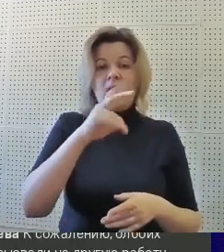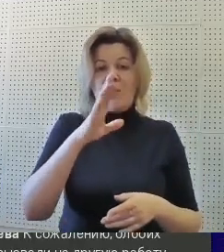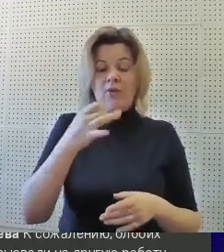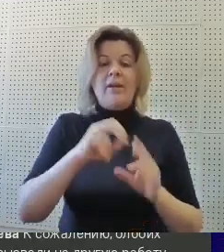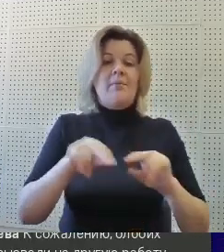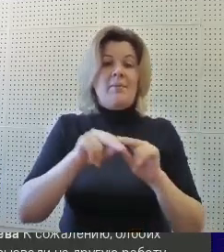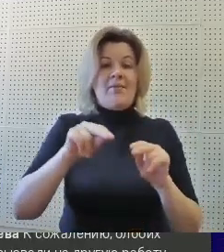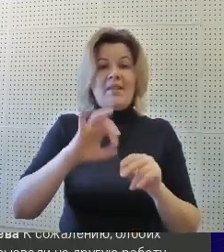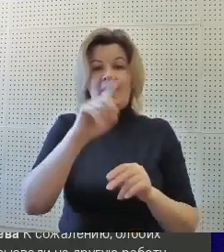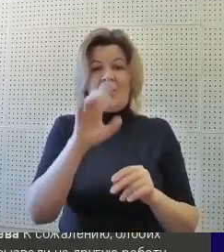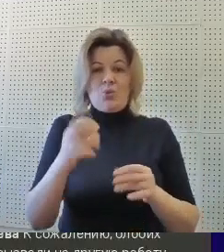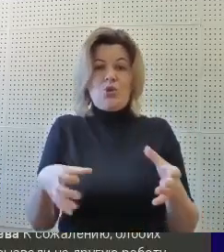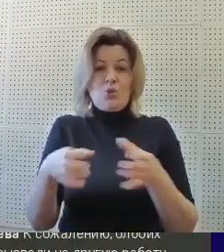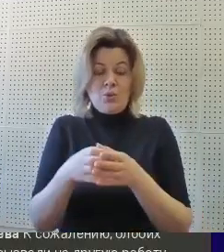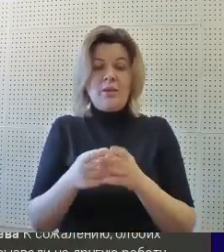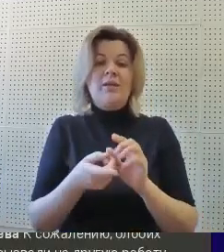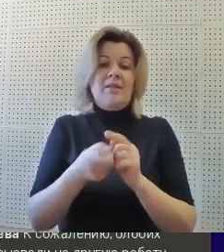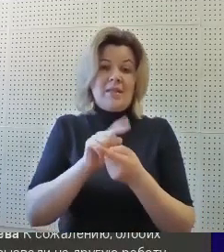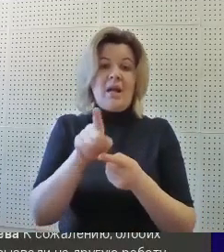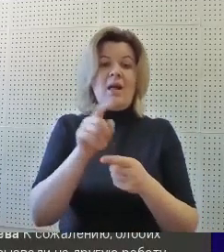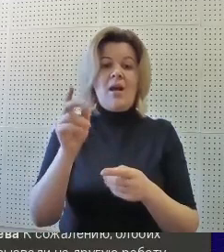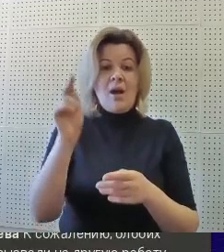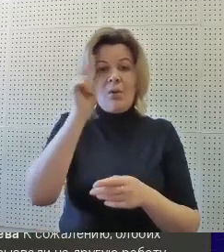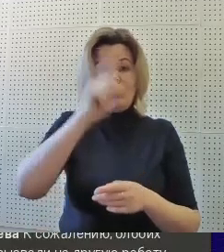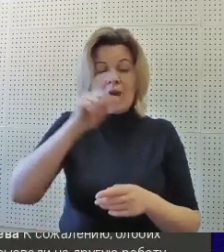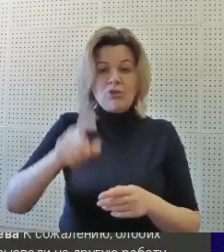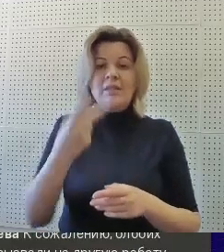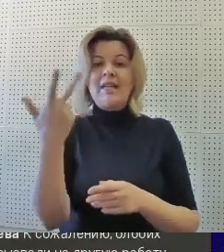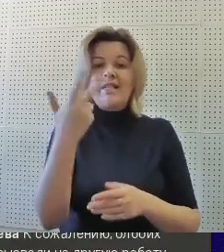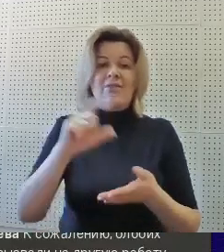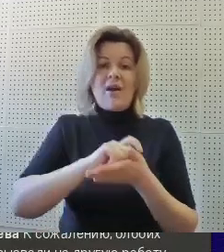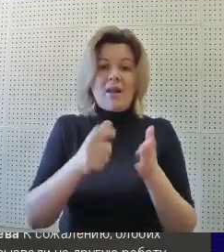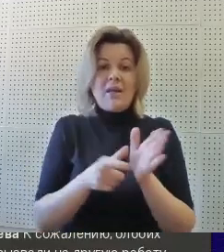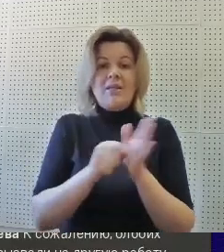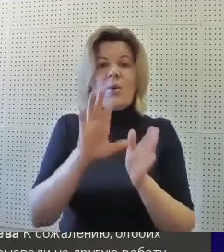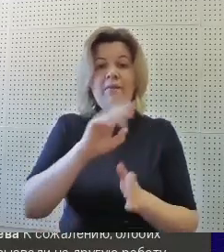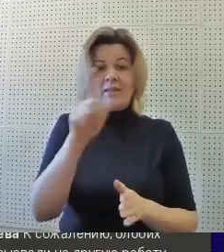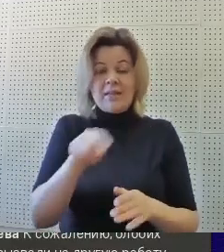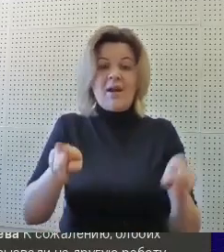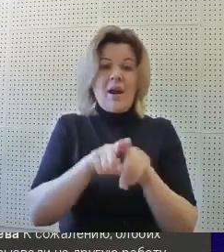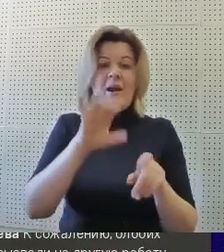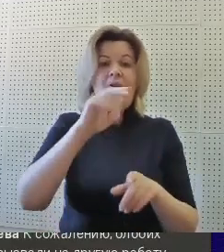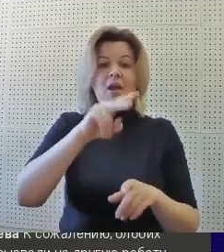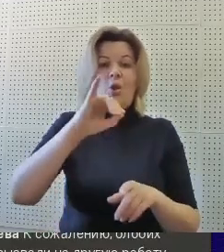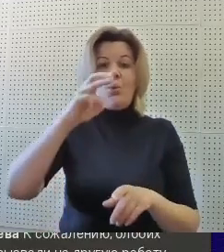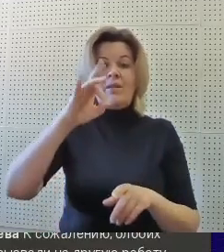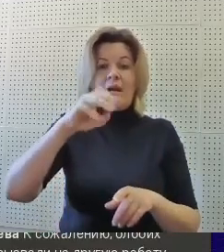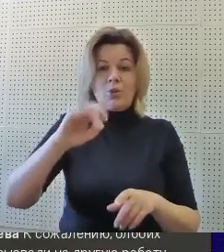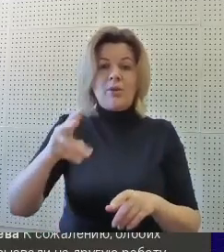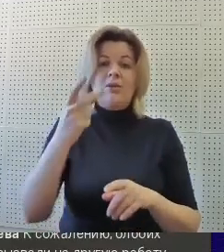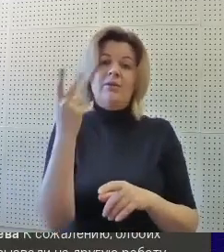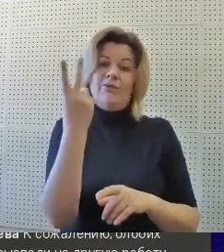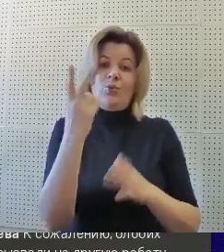преподавателя изо-студии стало участие обучающейся третьего класса с ОВЗ в качестве иллюстратора двух